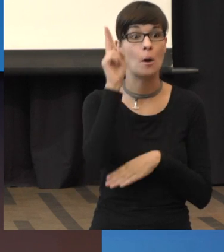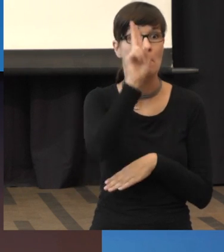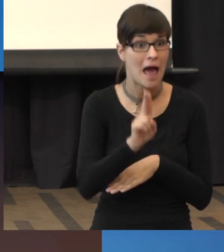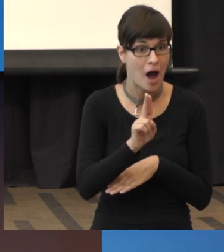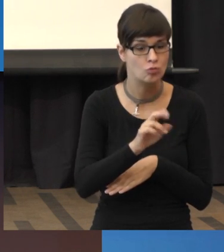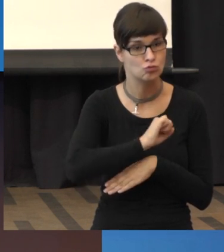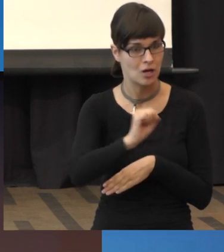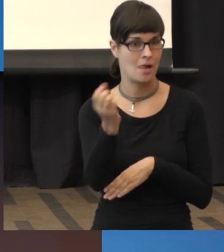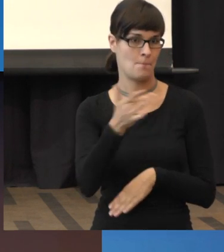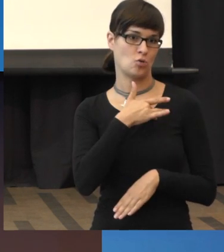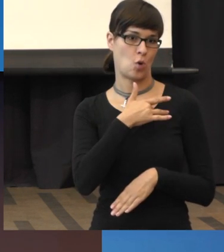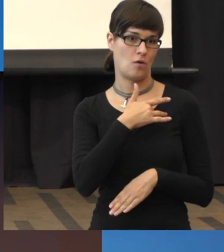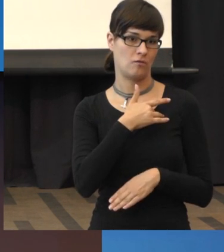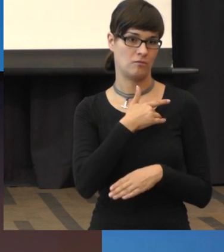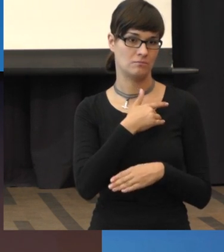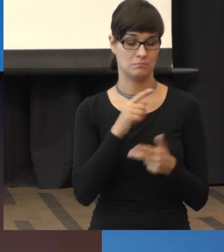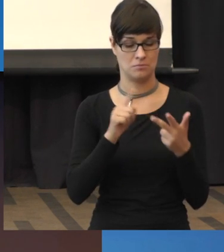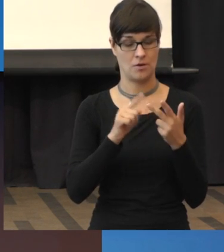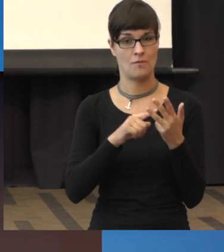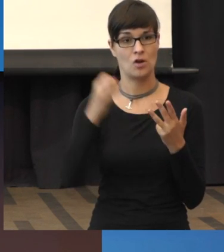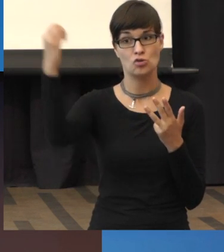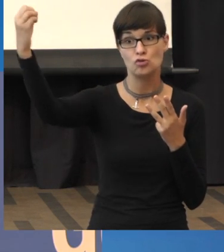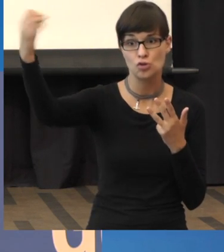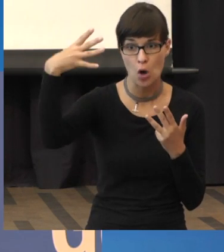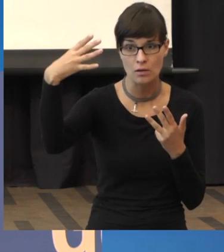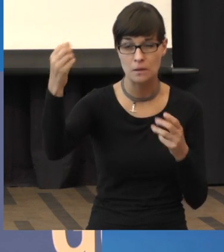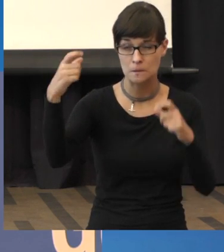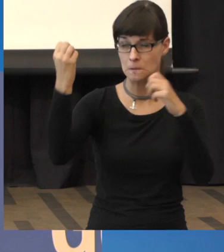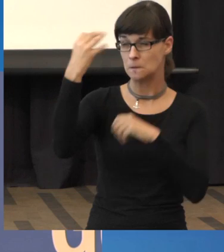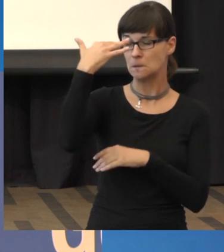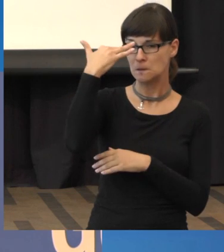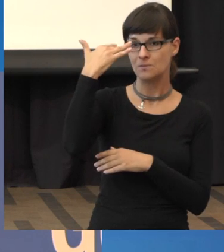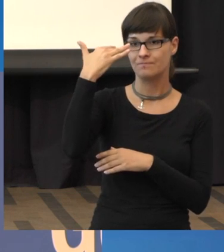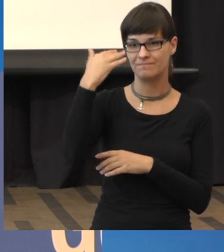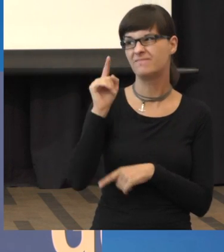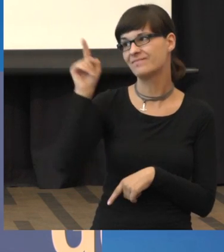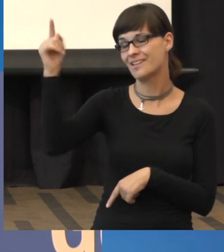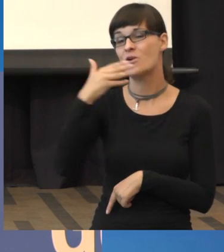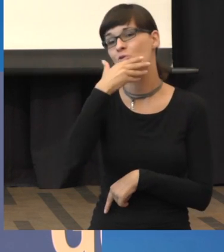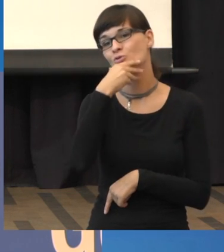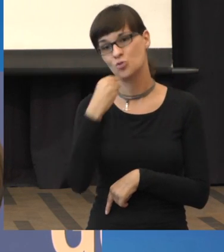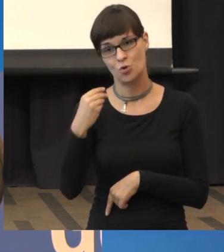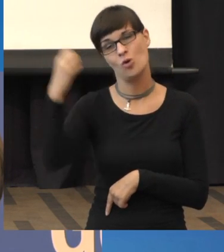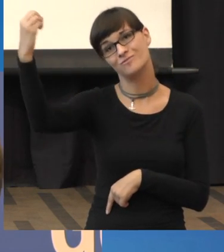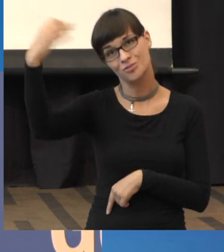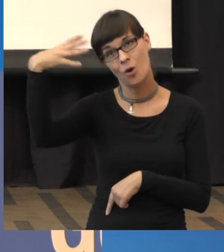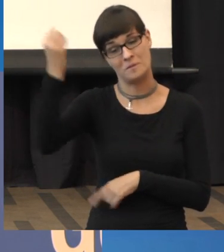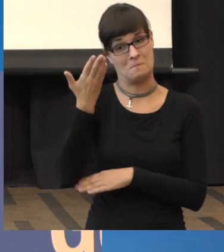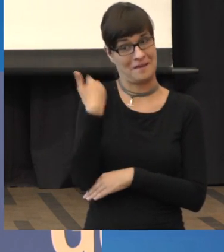Sonne, starkes UV-Licht. Gut, dazu muss man sagen, gut, jetzt hatten wir ja ein wunderschönes Wetter, aber wahrscheinlich in Kassel schon mal die Sonne.